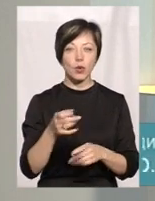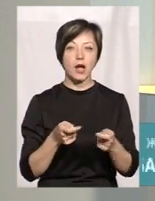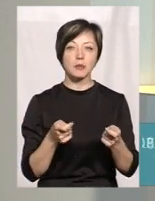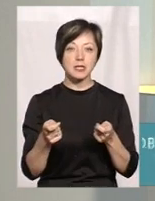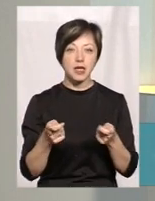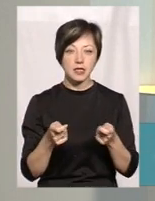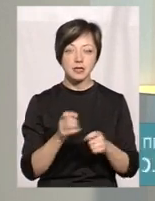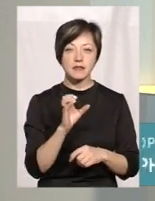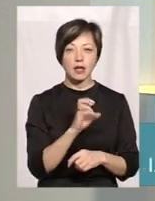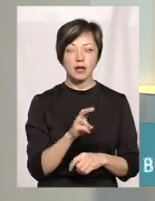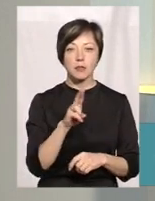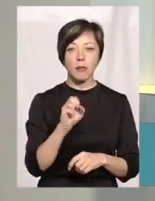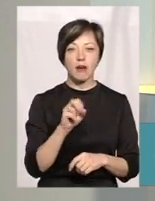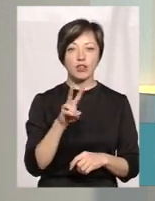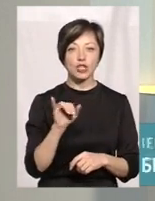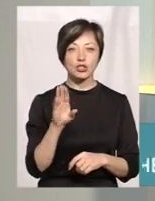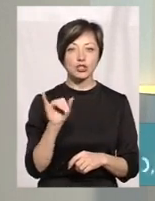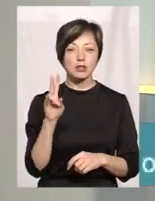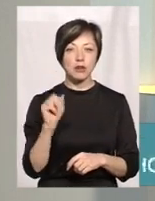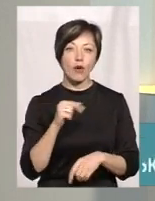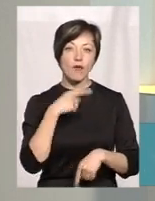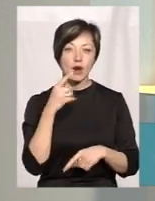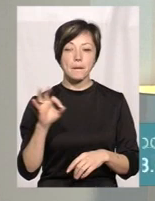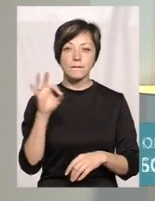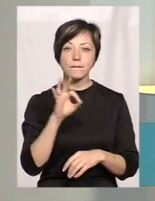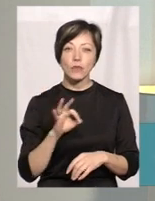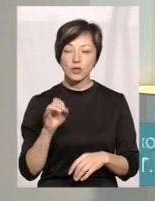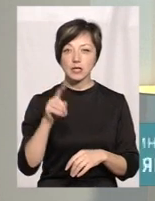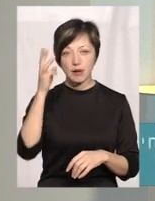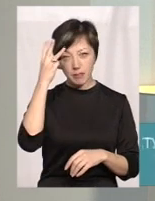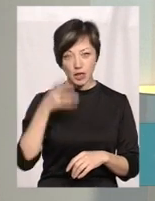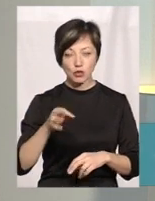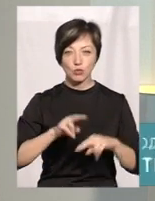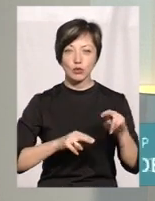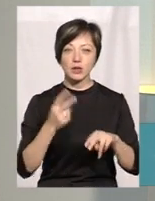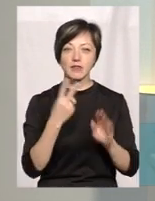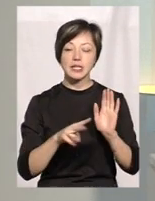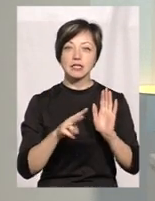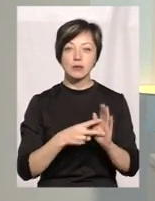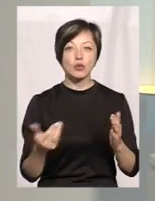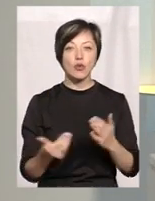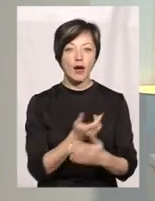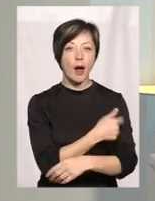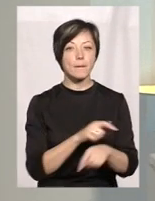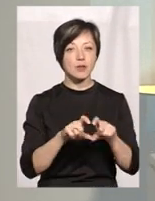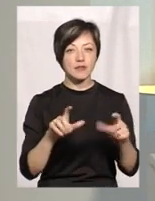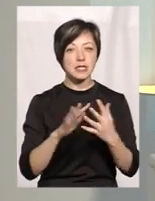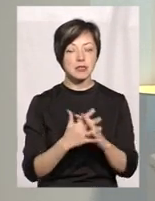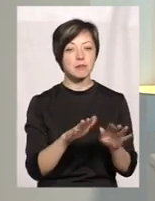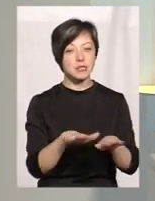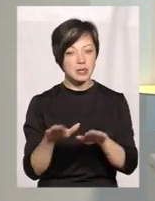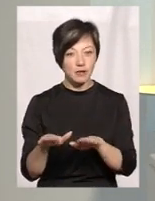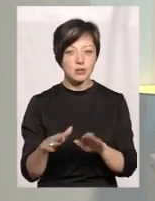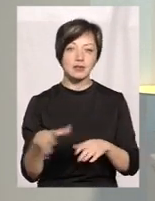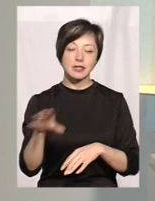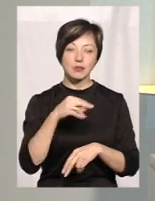адміністрації Світланою Павлишиною ми говорили про те, що на Хмельниччині будують 27 нових амбулаторій у сільській місцевості.